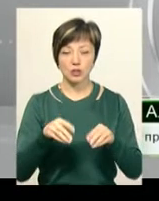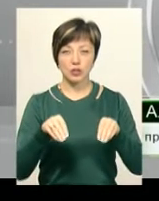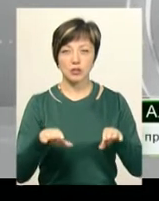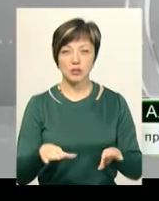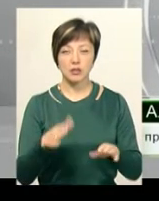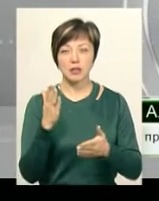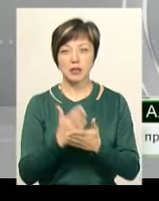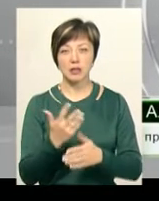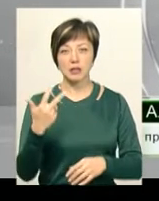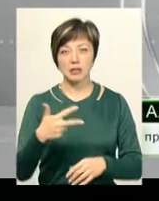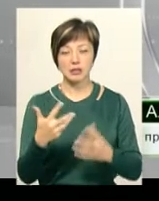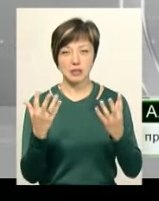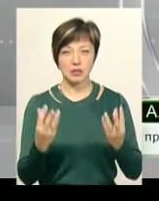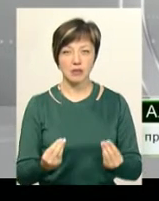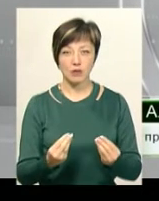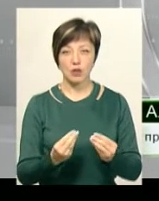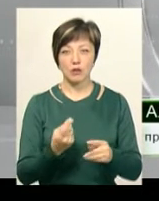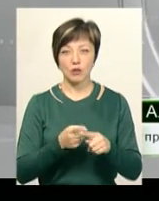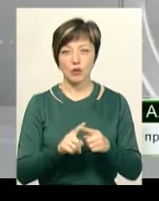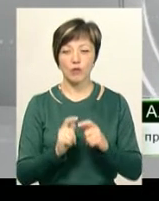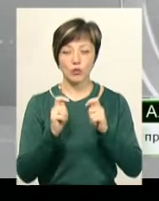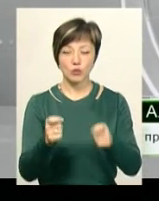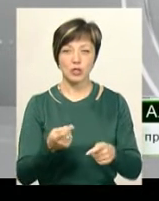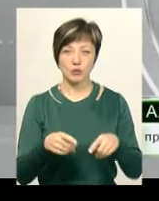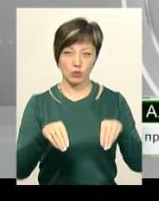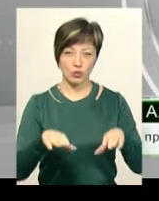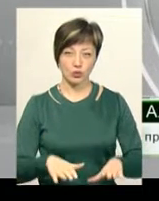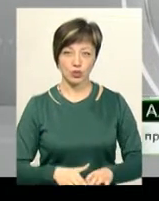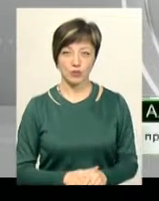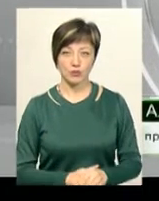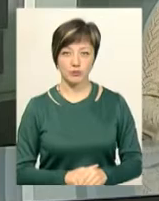відповідачів є 30 днів з моменту вручення їм даного рішення.